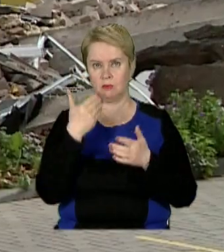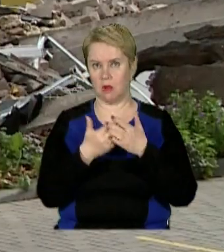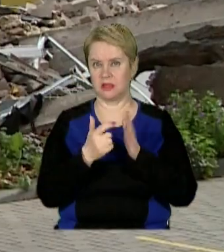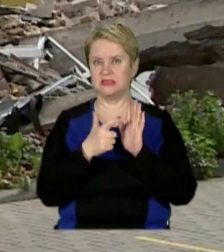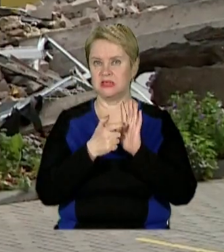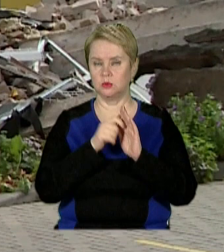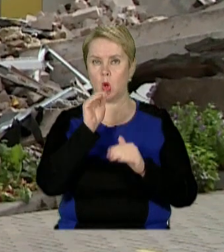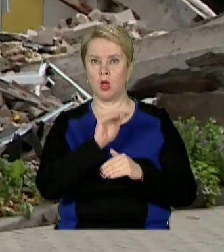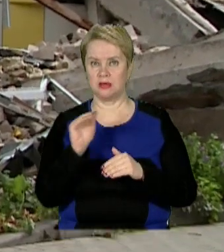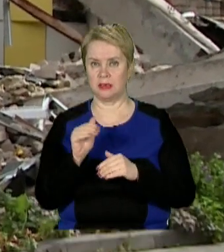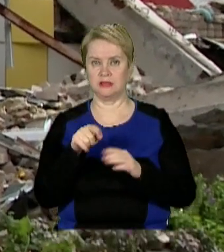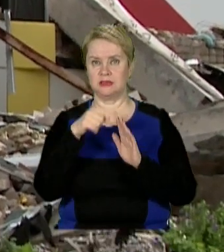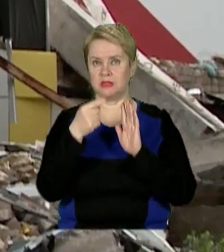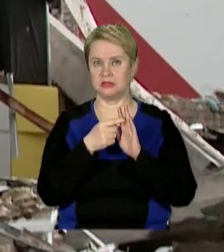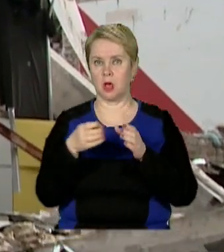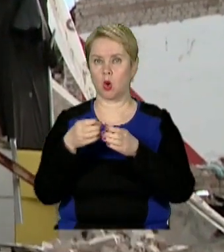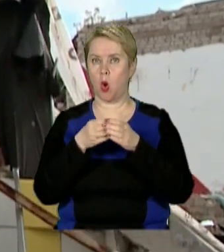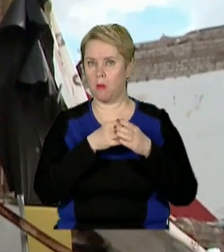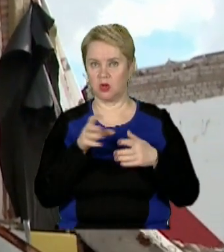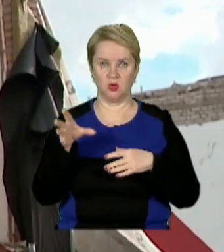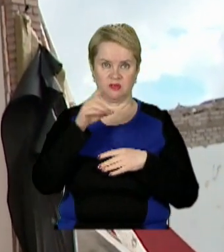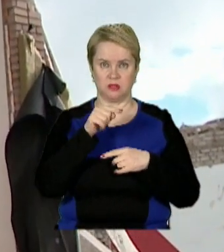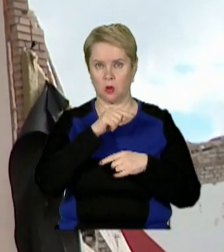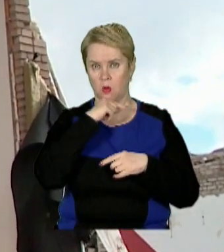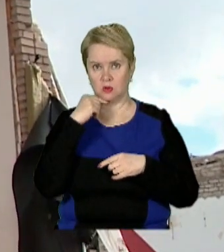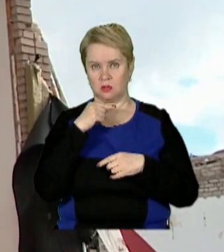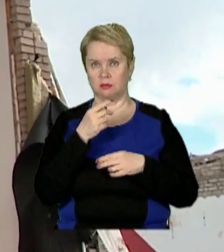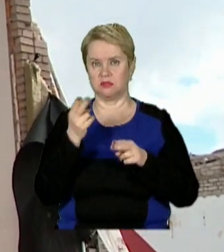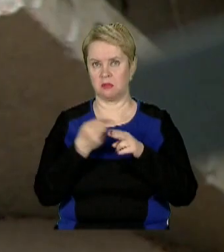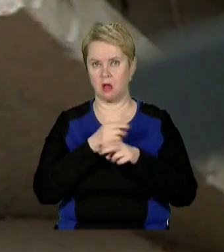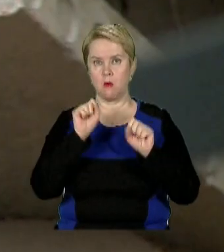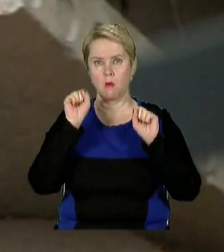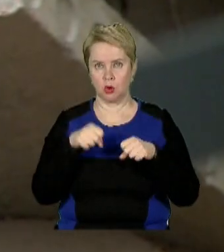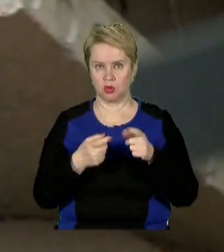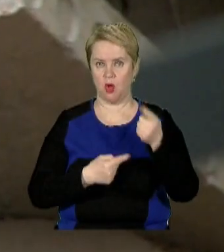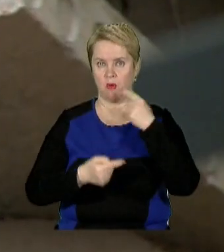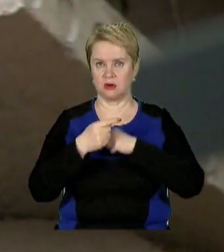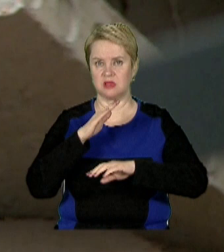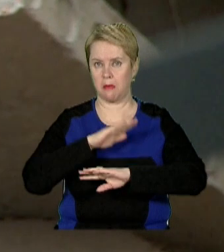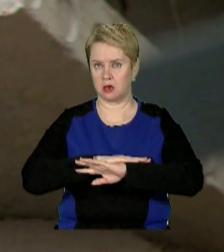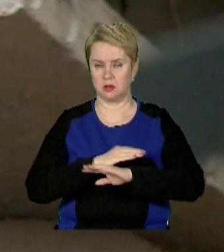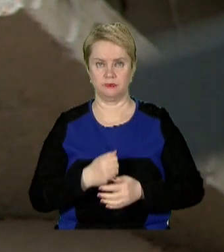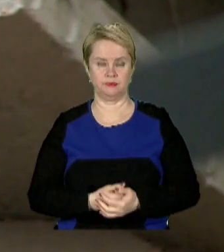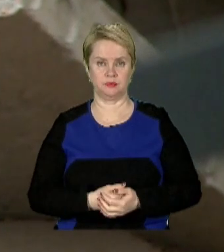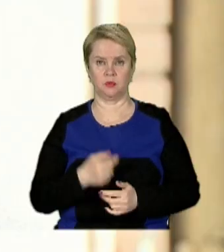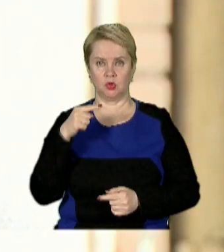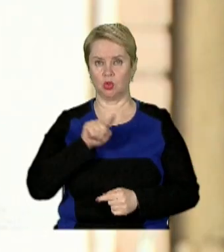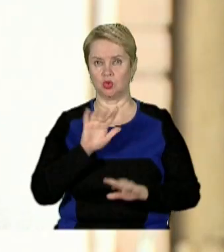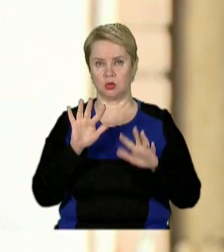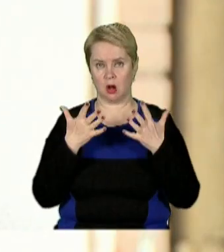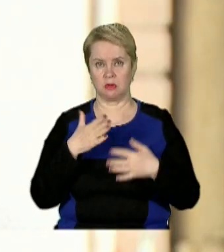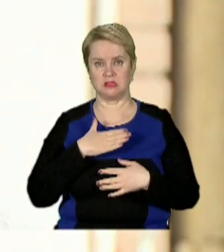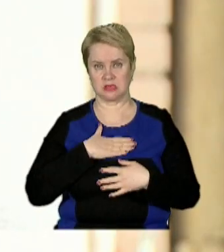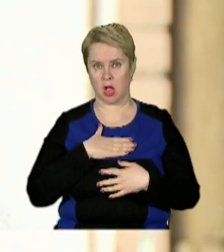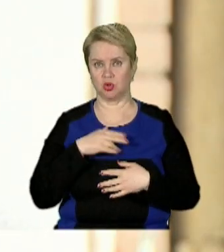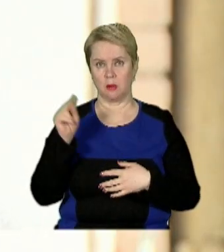майже 700 дітей з міста та громади. Усіх їх Росія позбавила можливості повернутися за парти. Те, що трапилося з